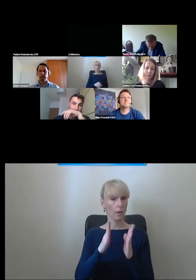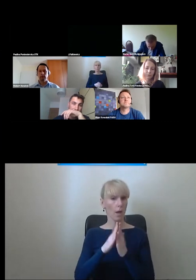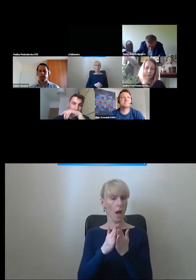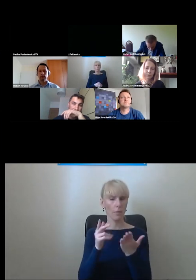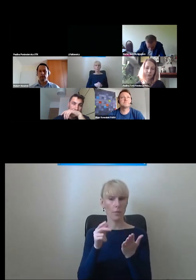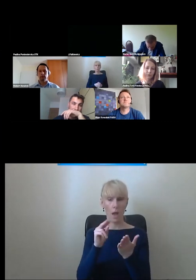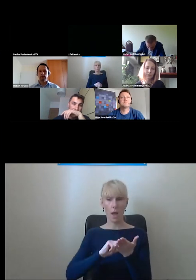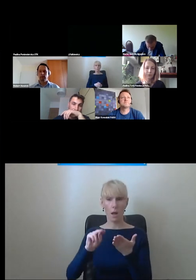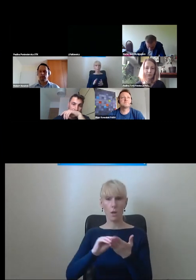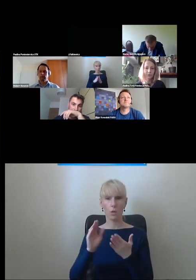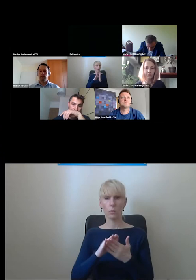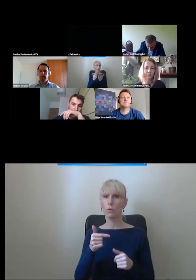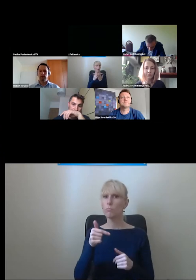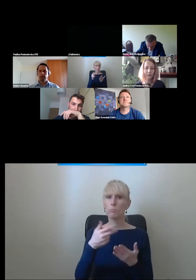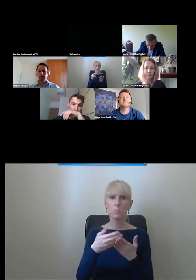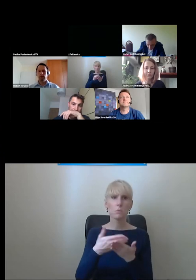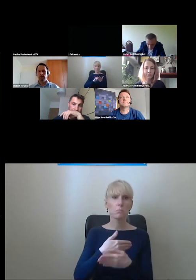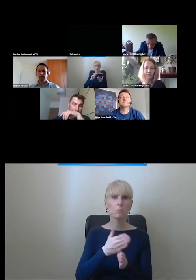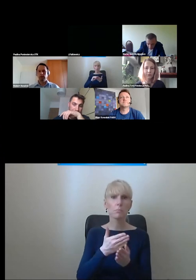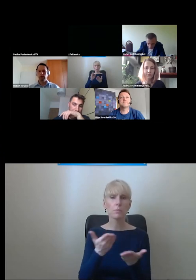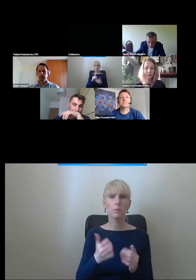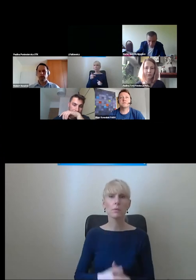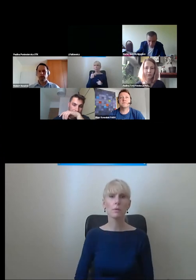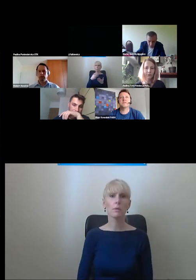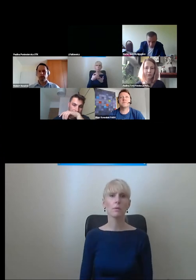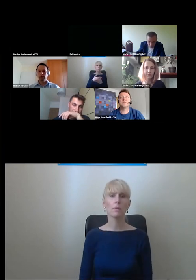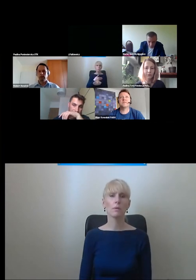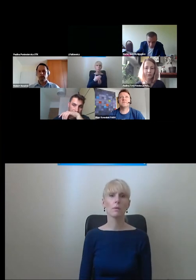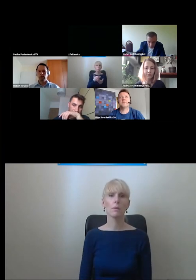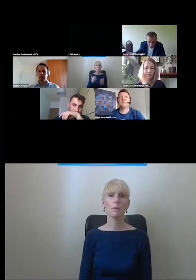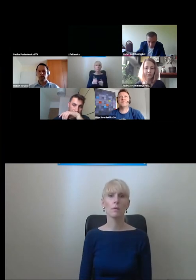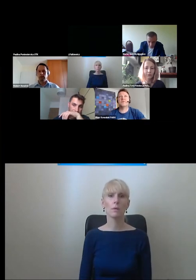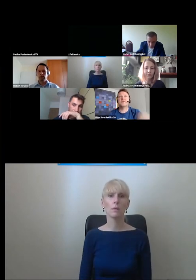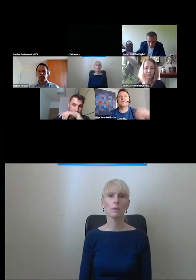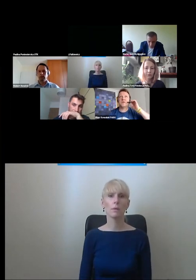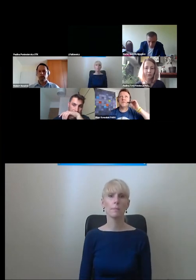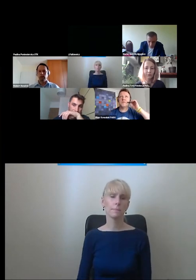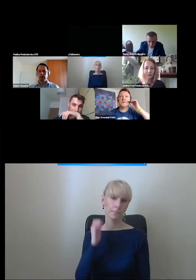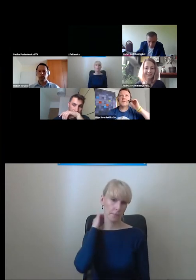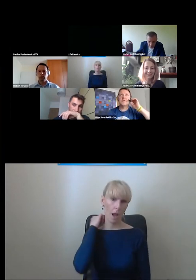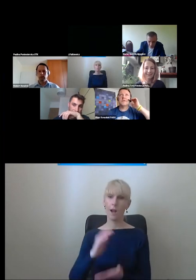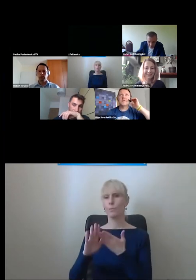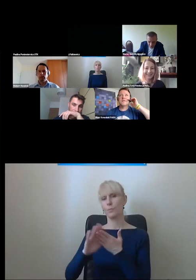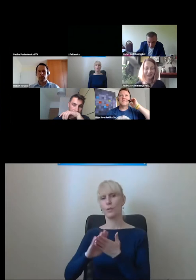podzielić ekranem. Przepraszam, bo tym razem to mój komputer oszalał.